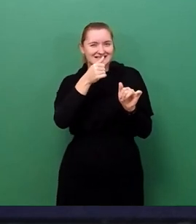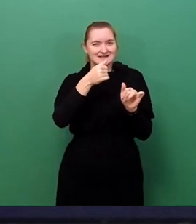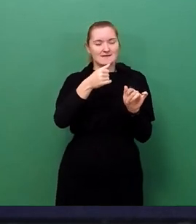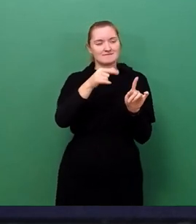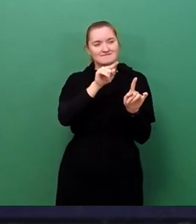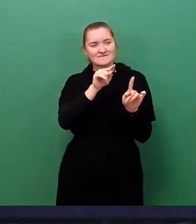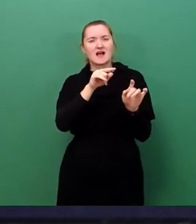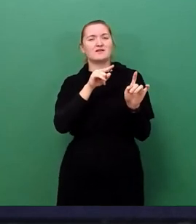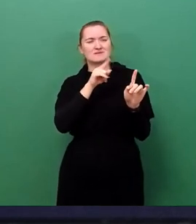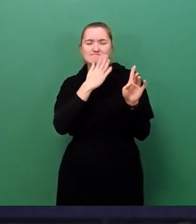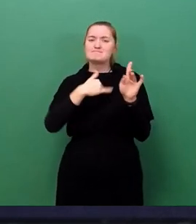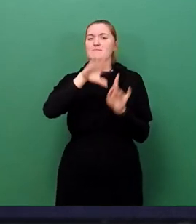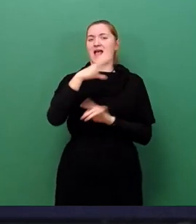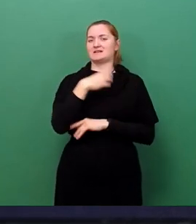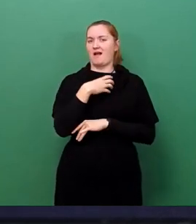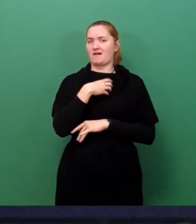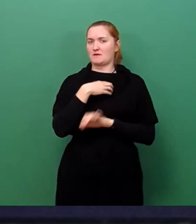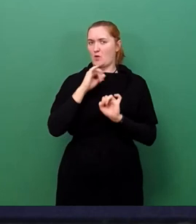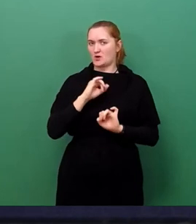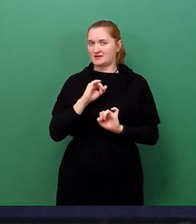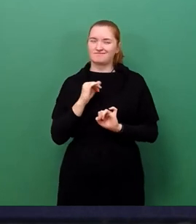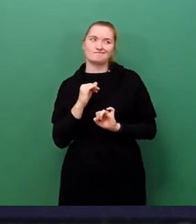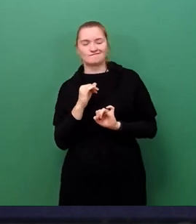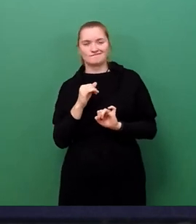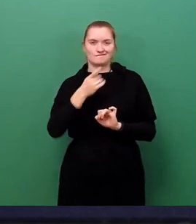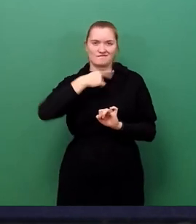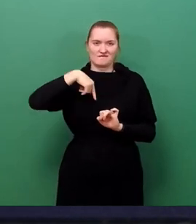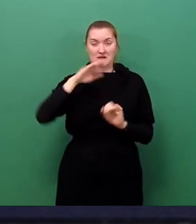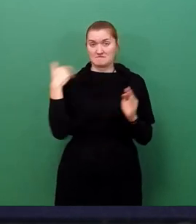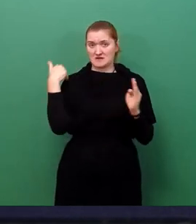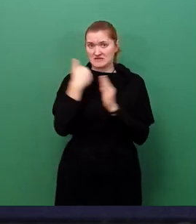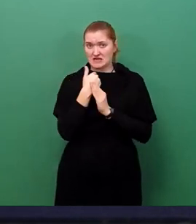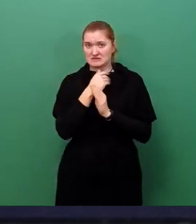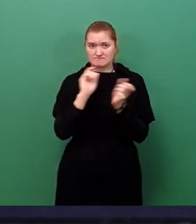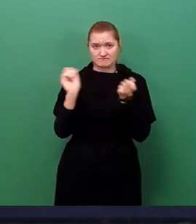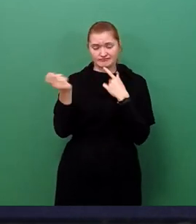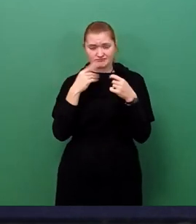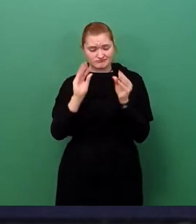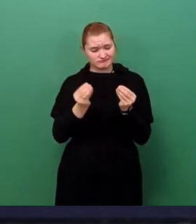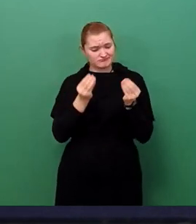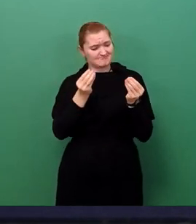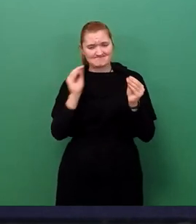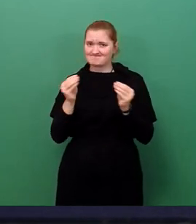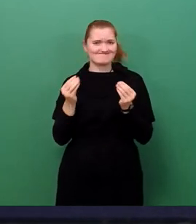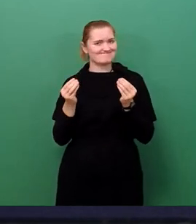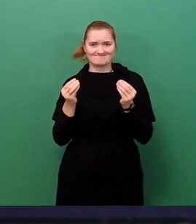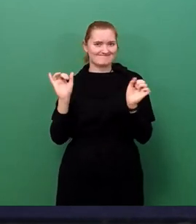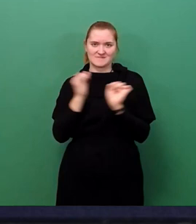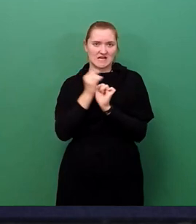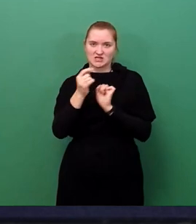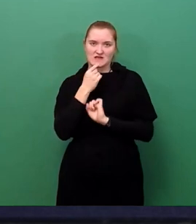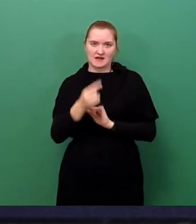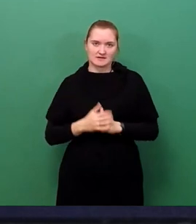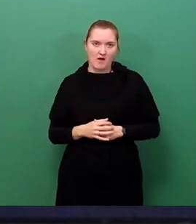sich für uns aus den Materialien, die uns zur Verfügung stehen, nicht ziehen. Hierfür